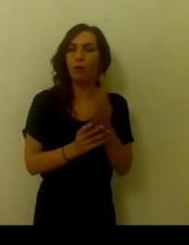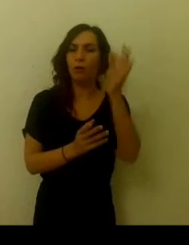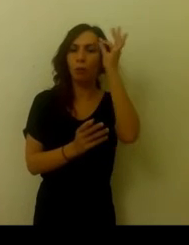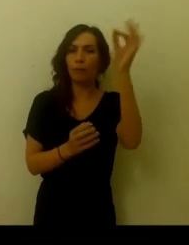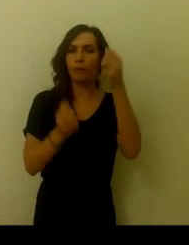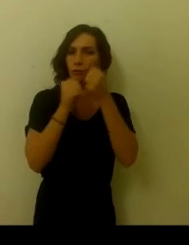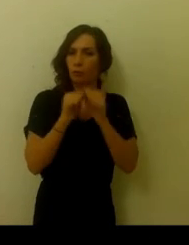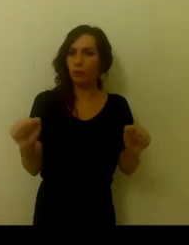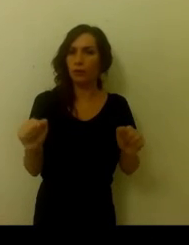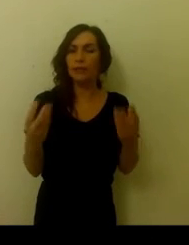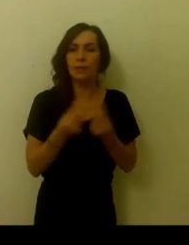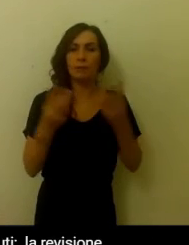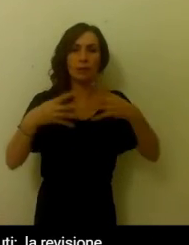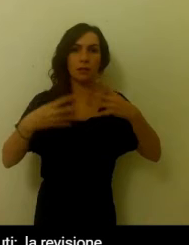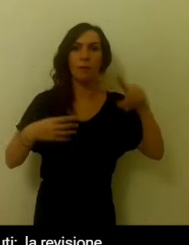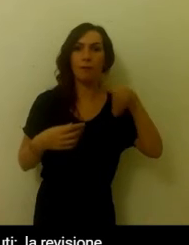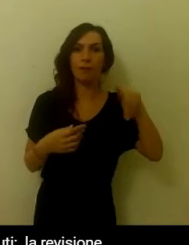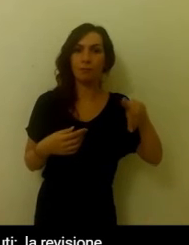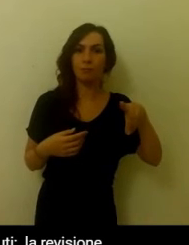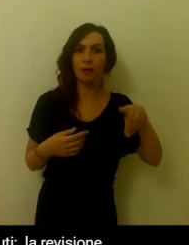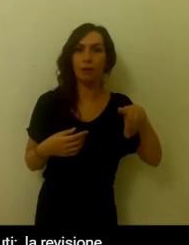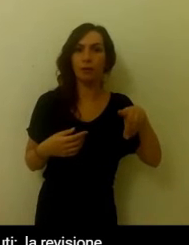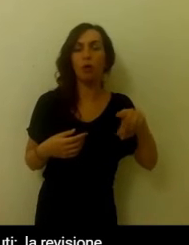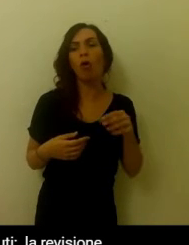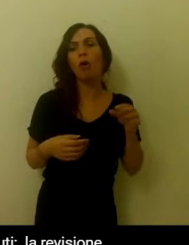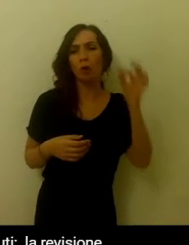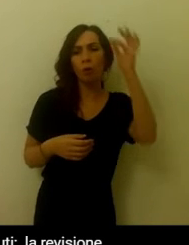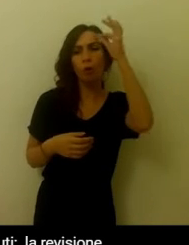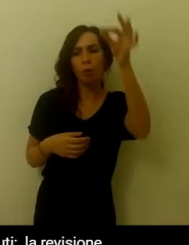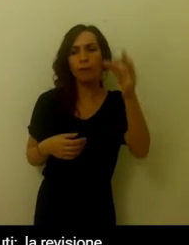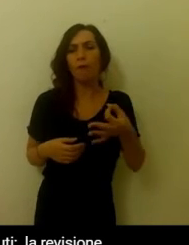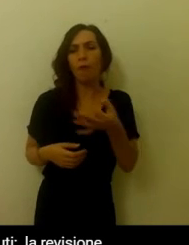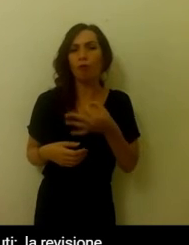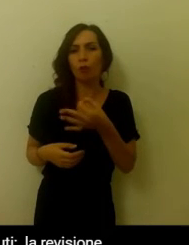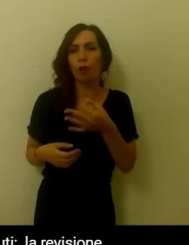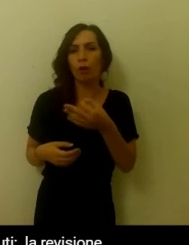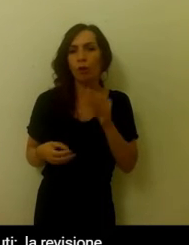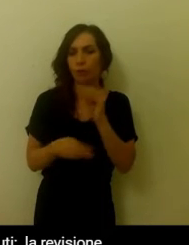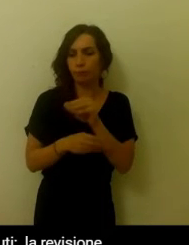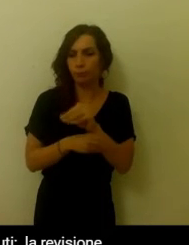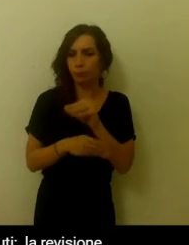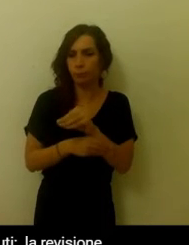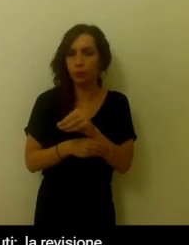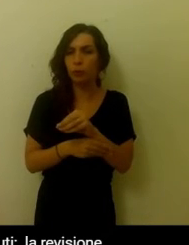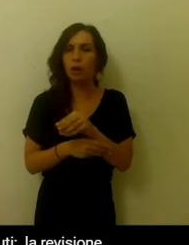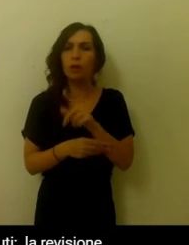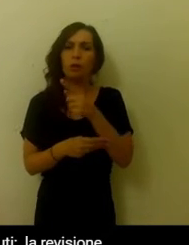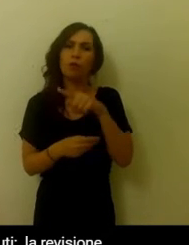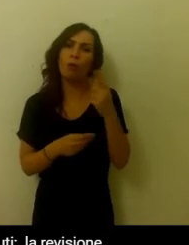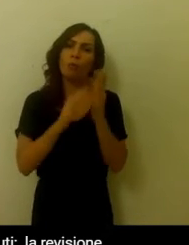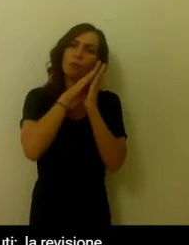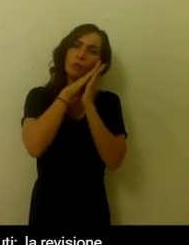parasimpatico che nutrirà poi la cellula e promuoverà il sonno per la guarigione dei tessuti.